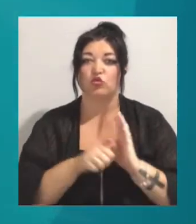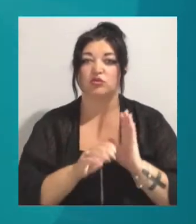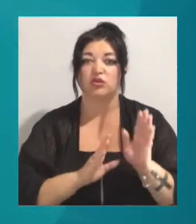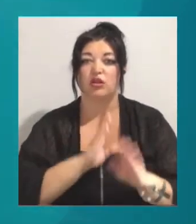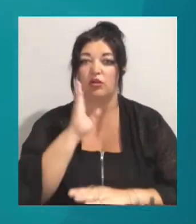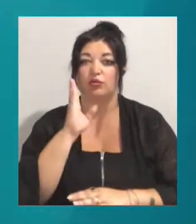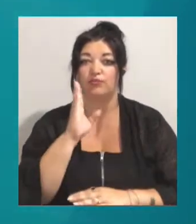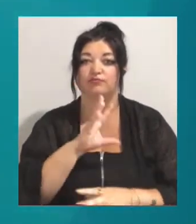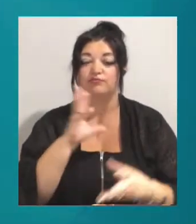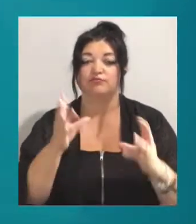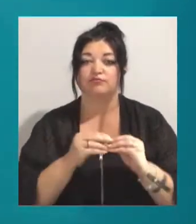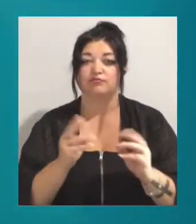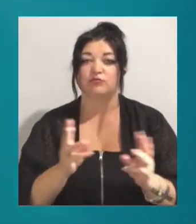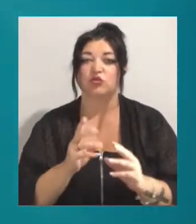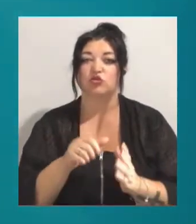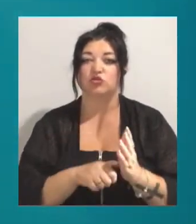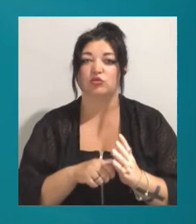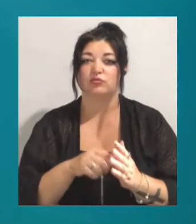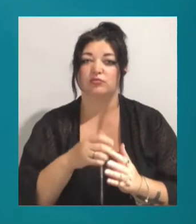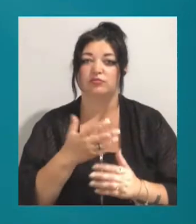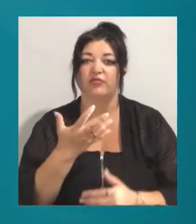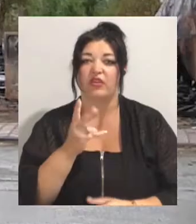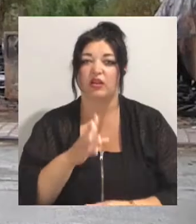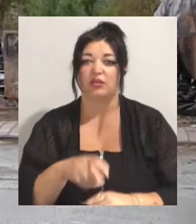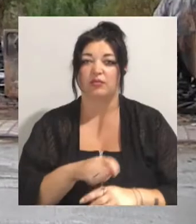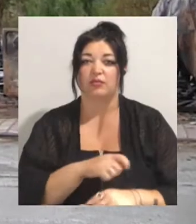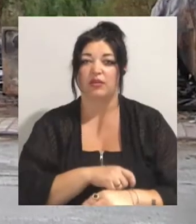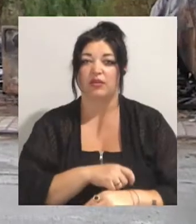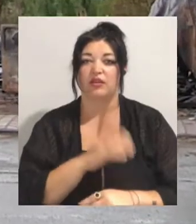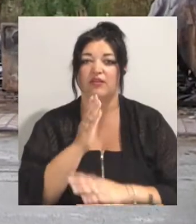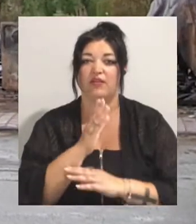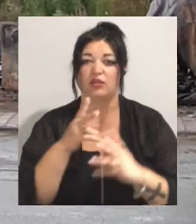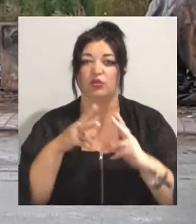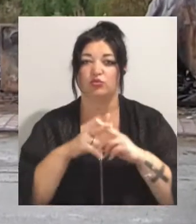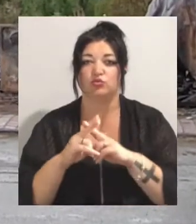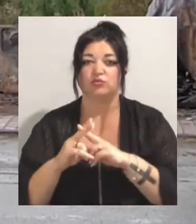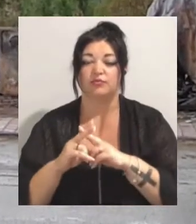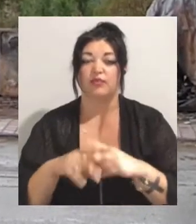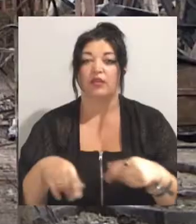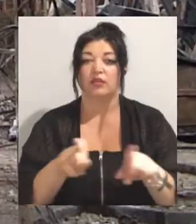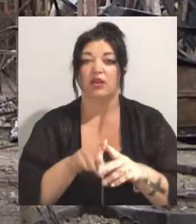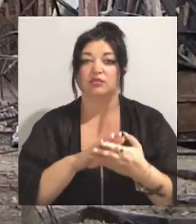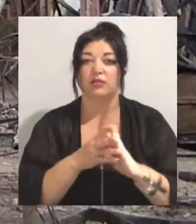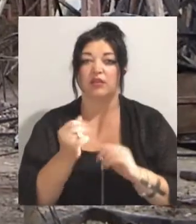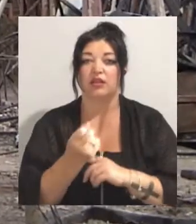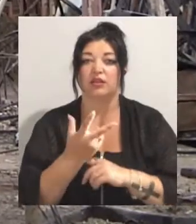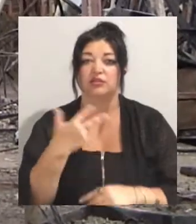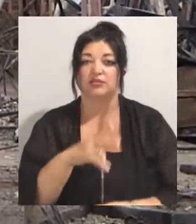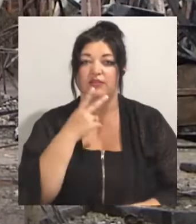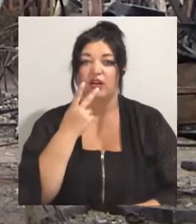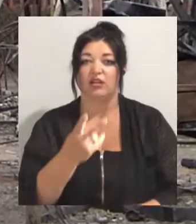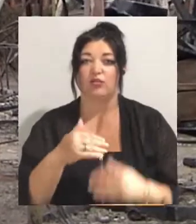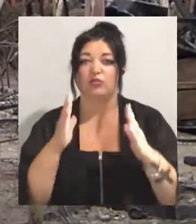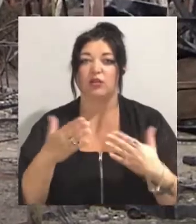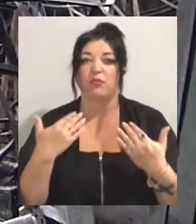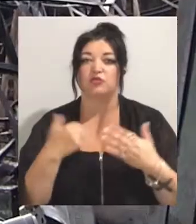Загалом горіло 500 квадратних метрів дерев'яних конструкцій. Так, станом на 13.30 виглядали будинки баз відпочинку